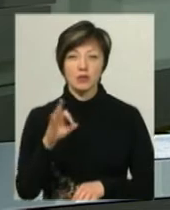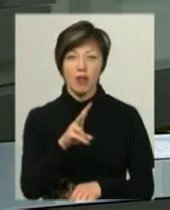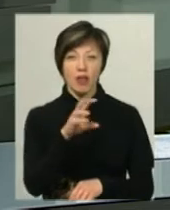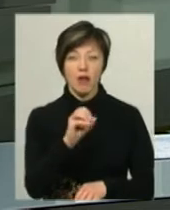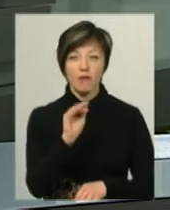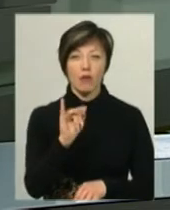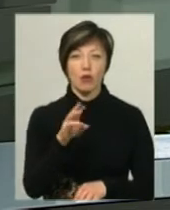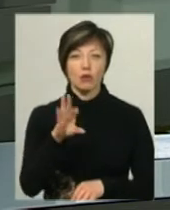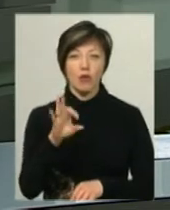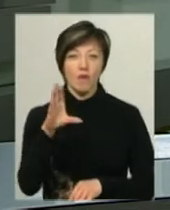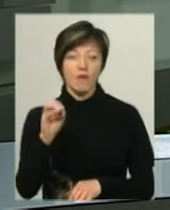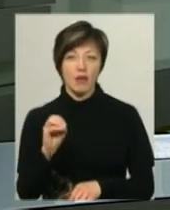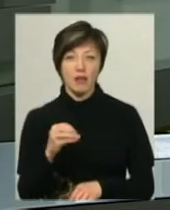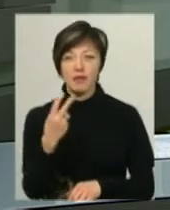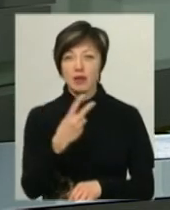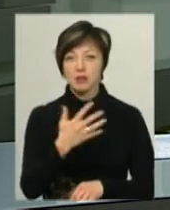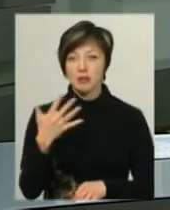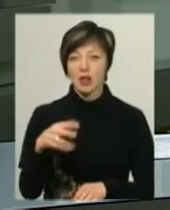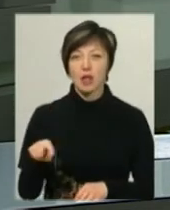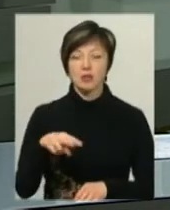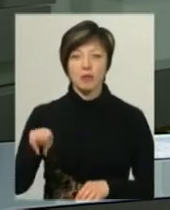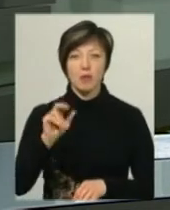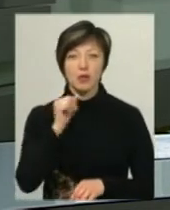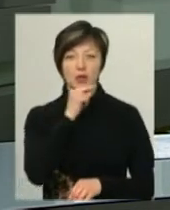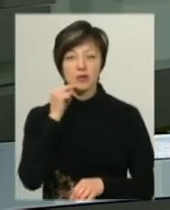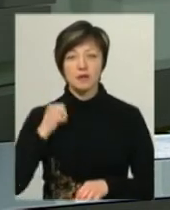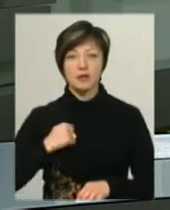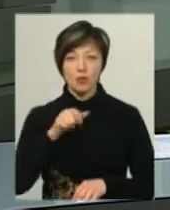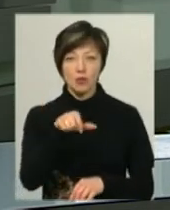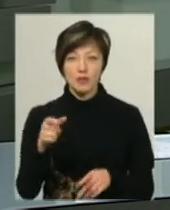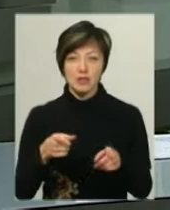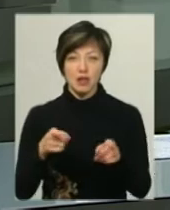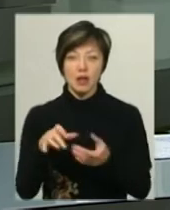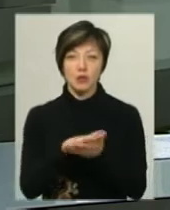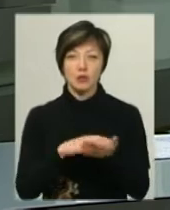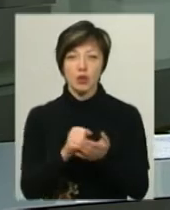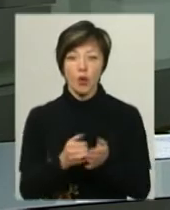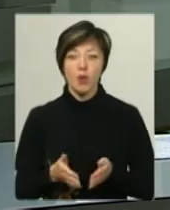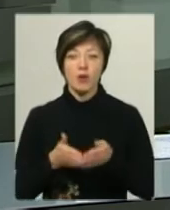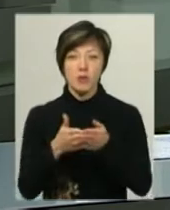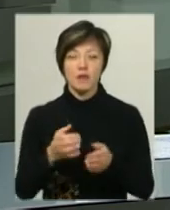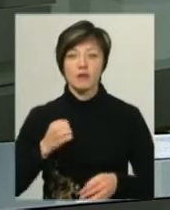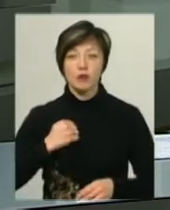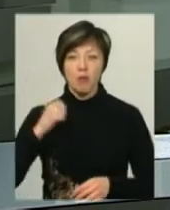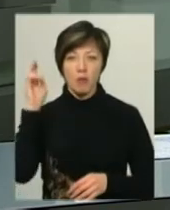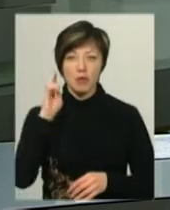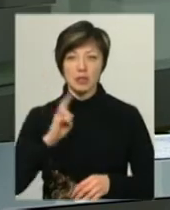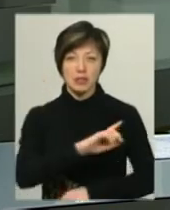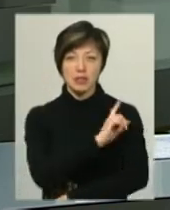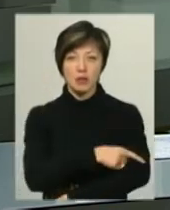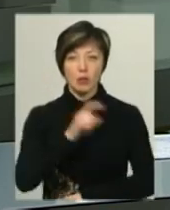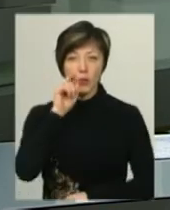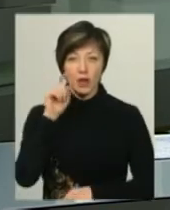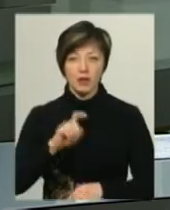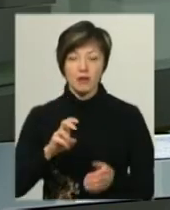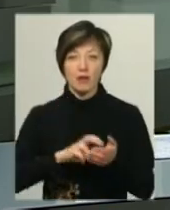Лефортово. Нагадаю, 25 листопада російські військові стріляли на ураження по кораблях військоморських сил України, коли ті